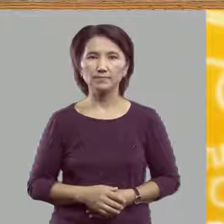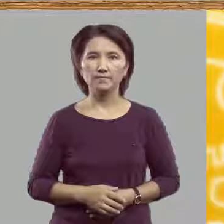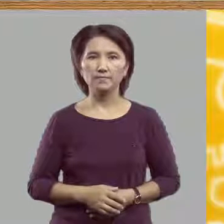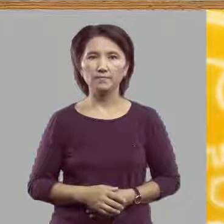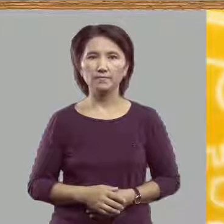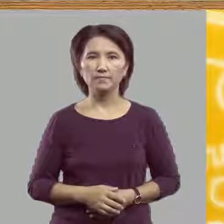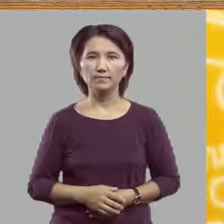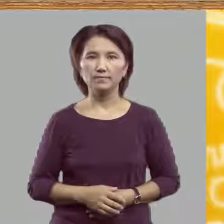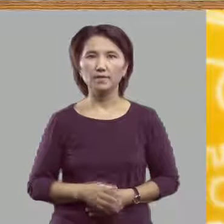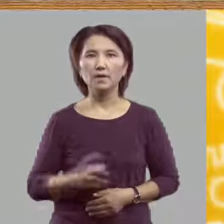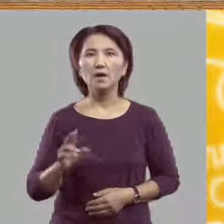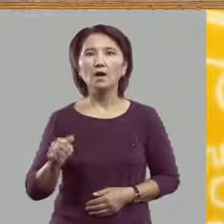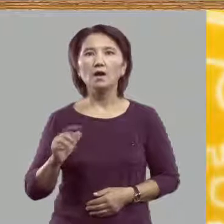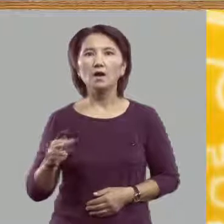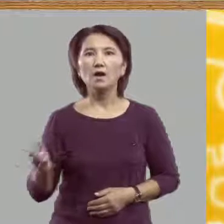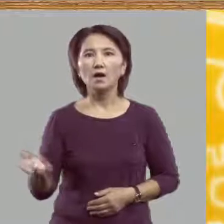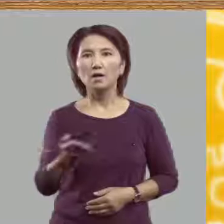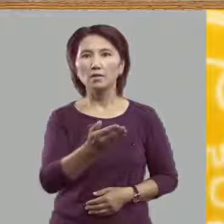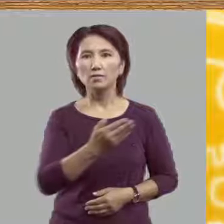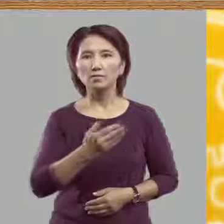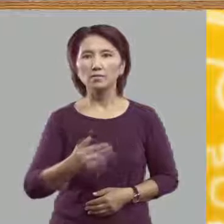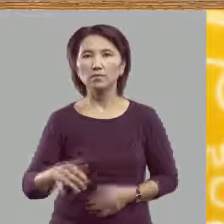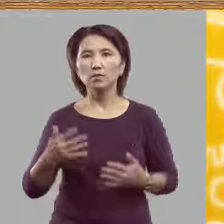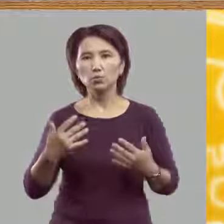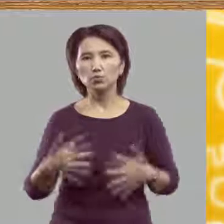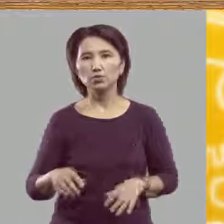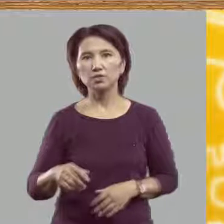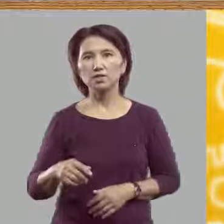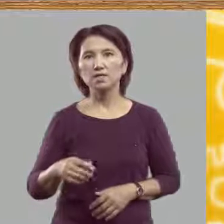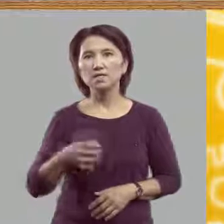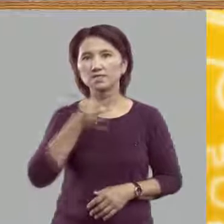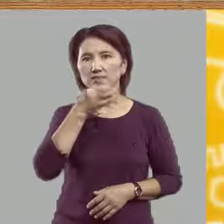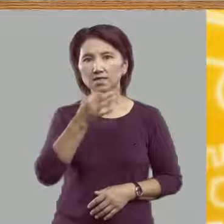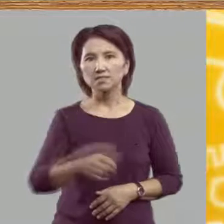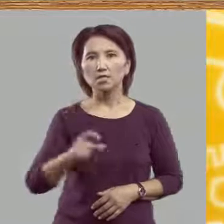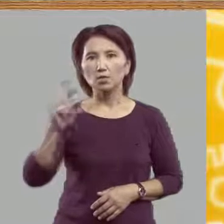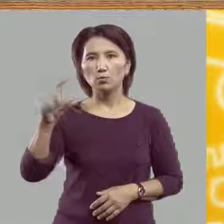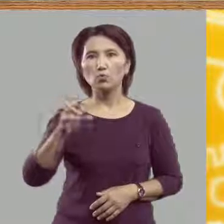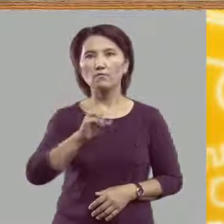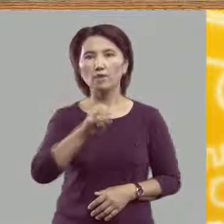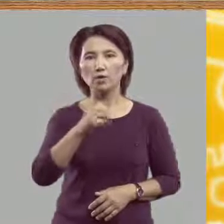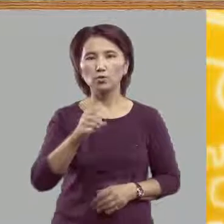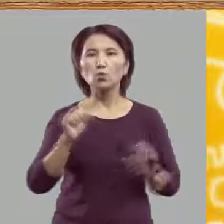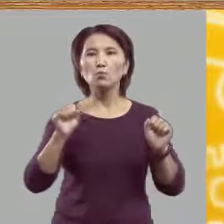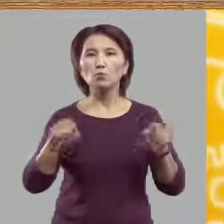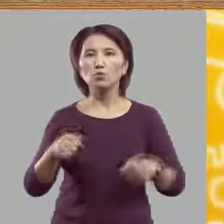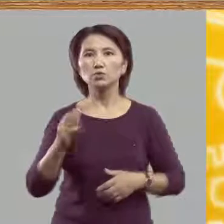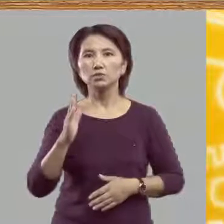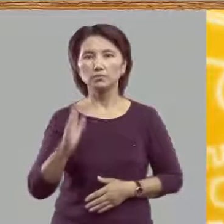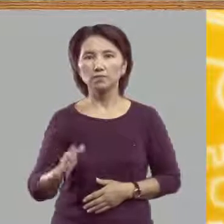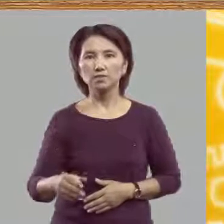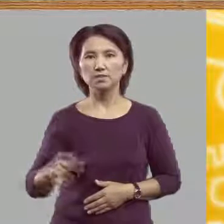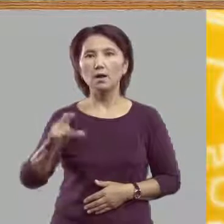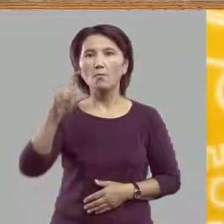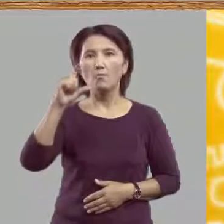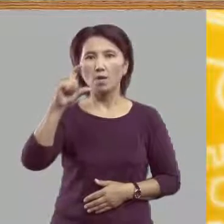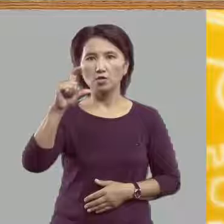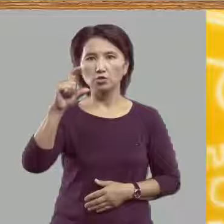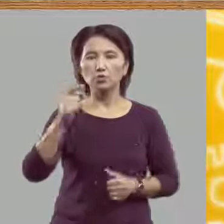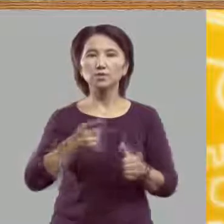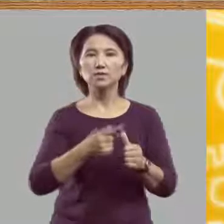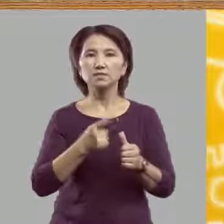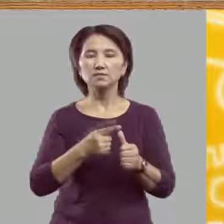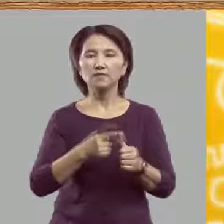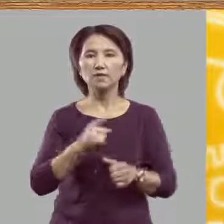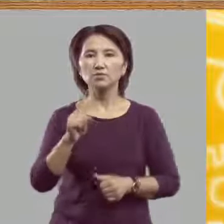Как мы уже сказали, буква Ё может быть большой. Её называют